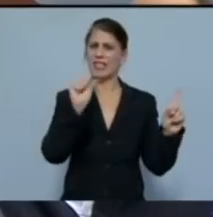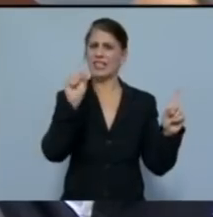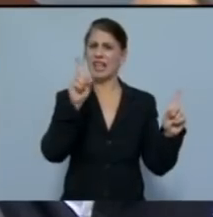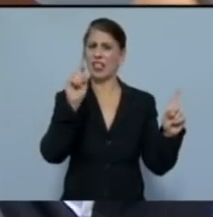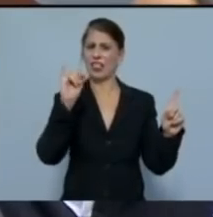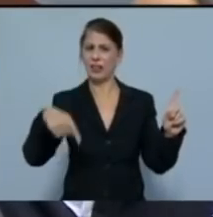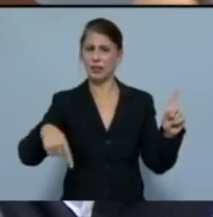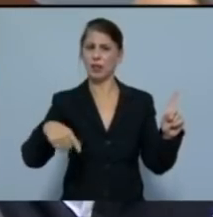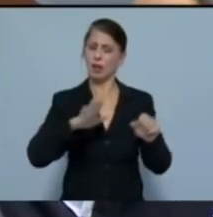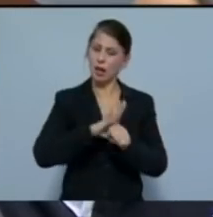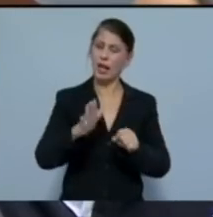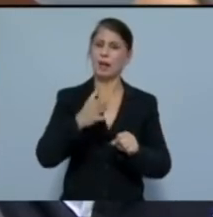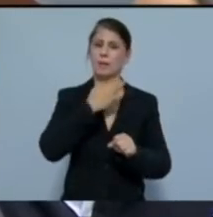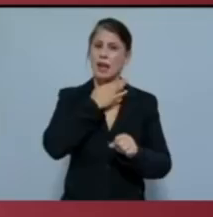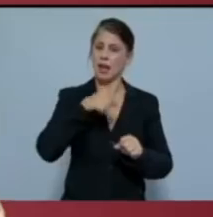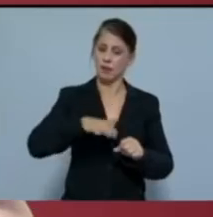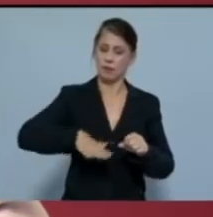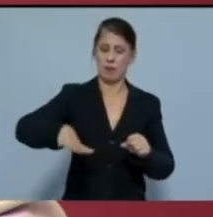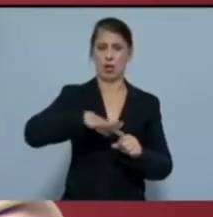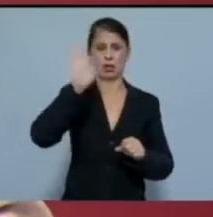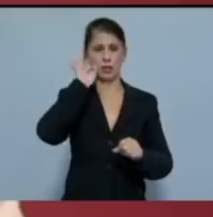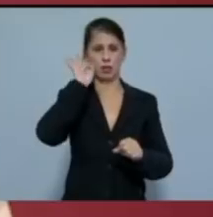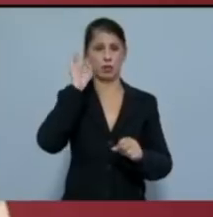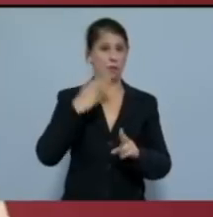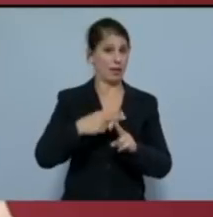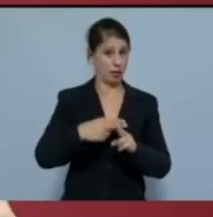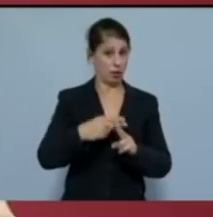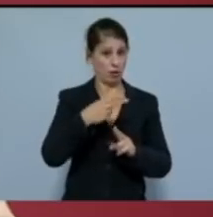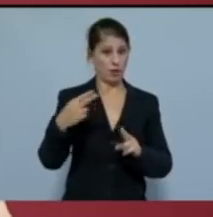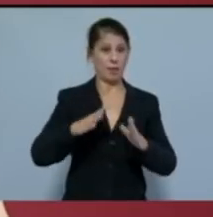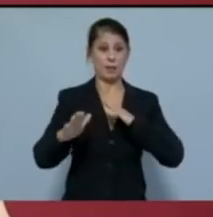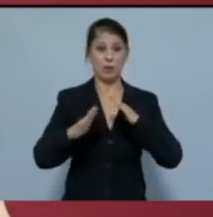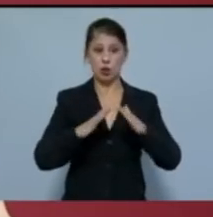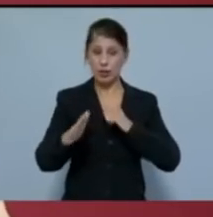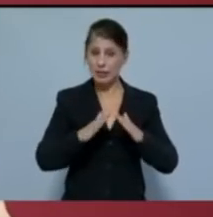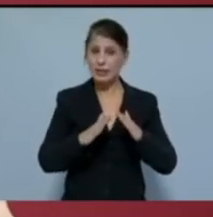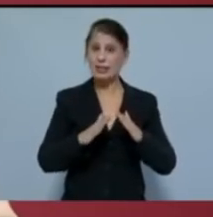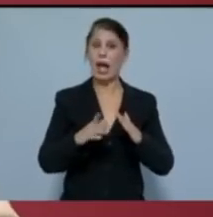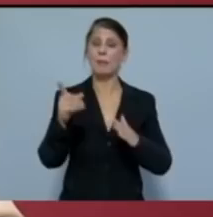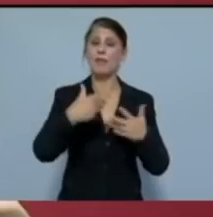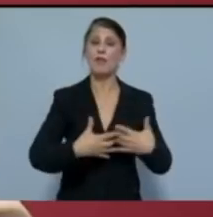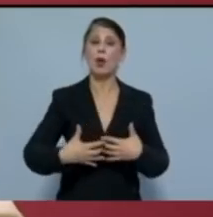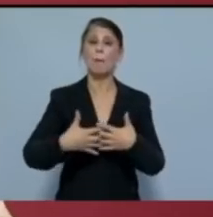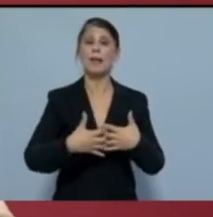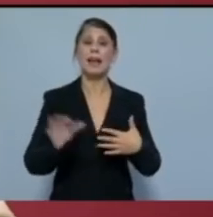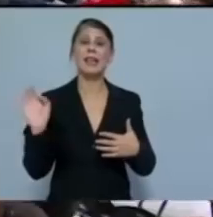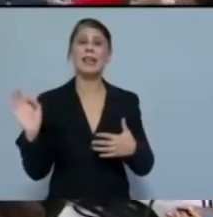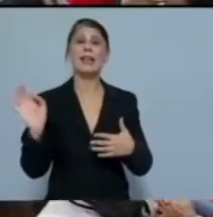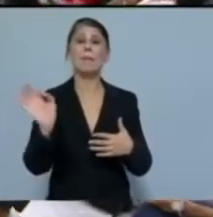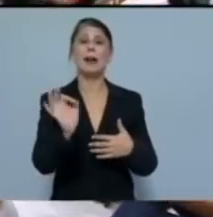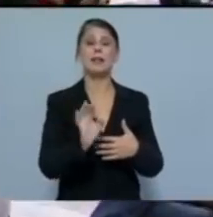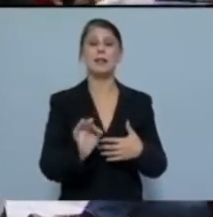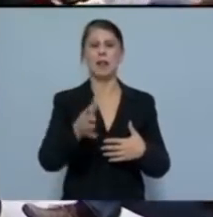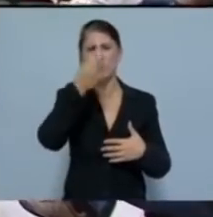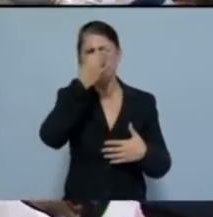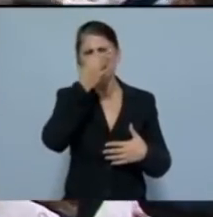της περιοχής. Κρίσιμο ζήτημα είναι η προστασία από τη βιομηχανική ρήπανση, από τη